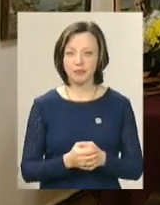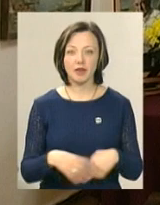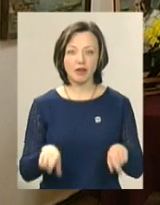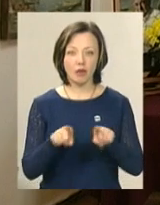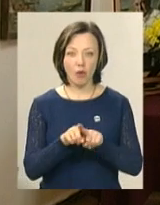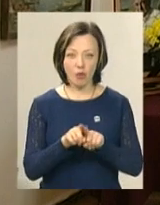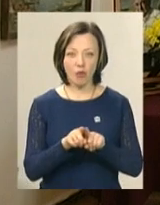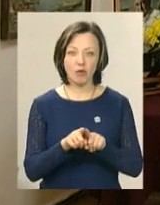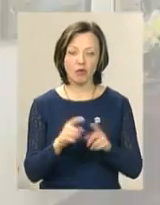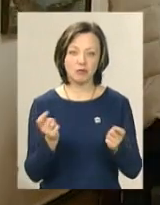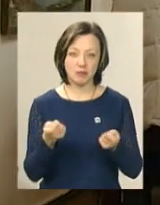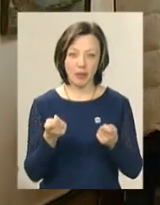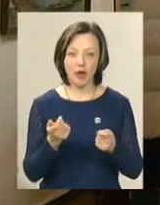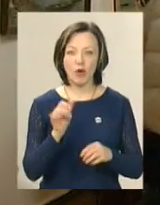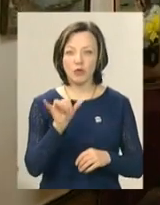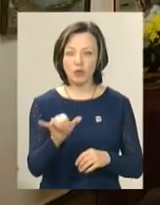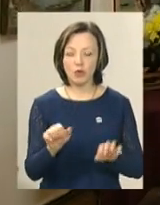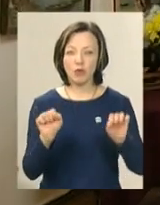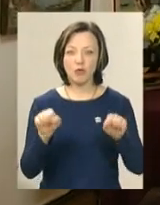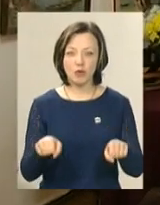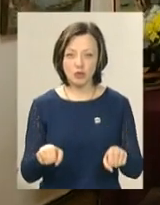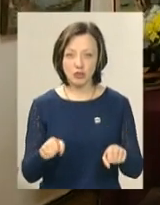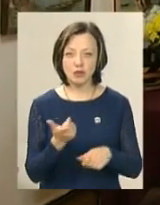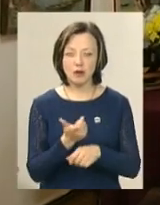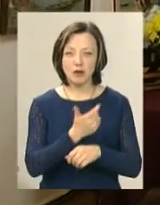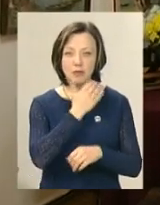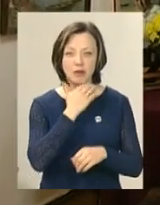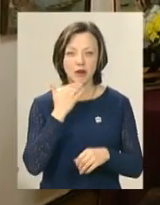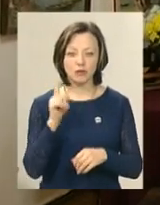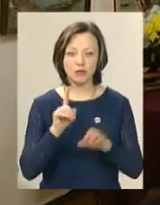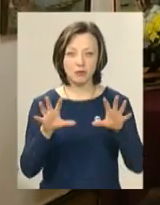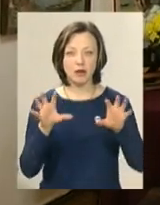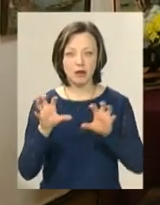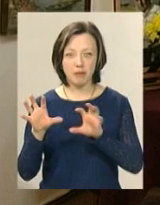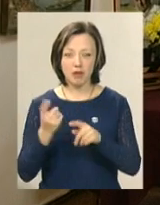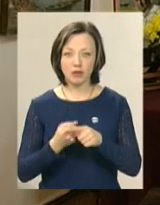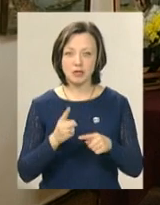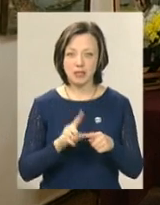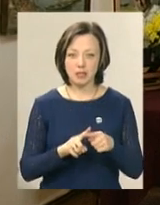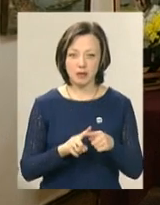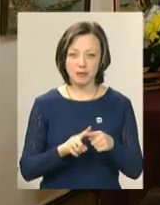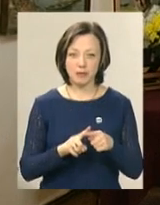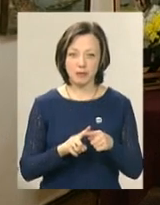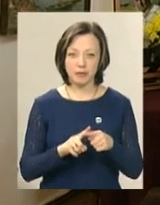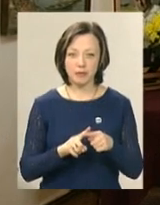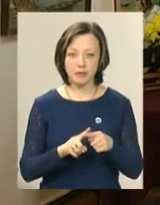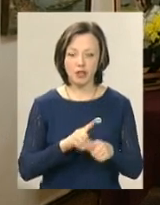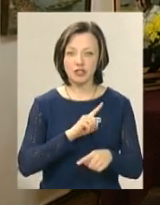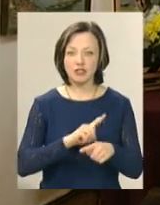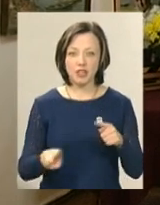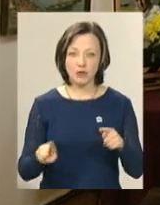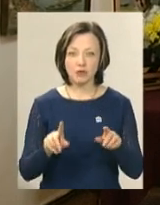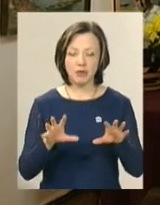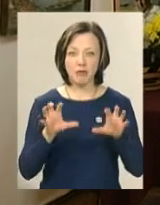мореніста мало. В нього можна, чого переймалося, це швидко